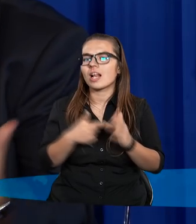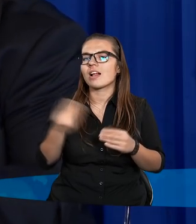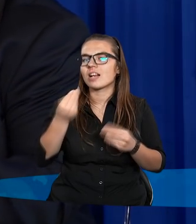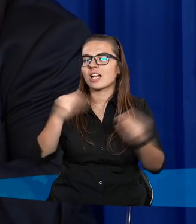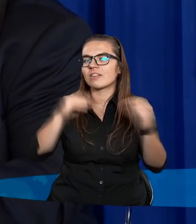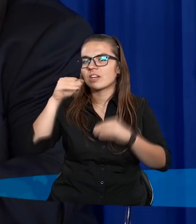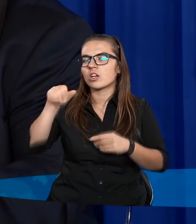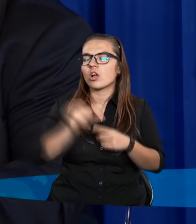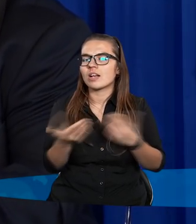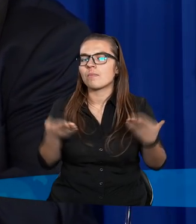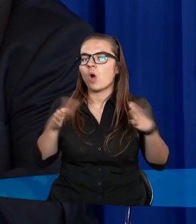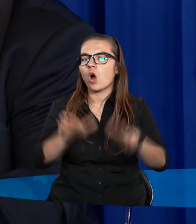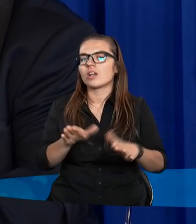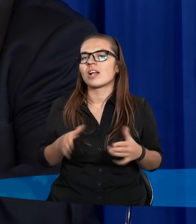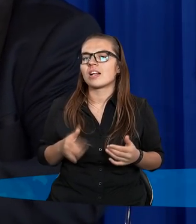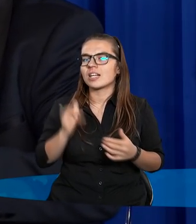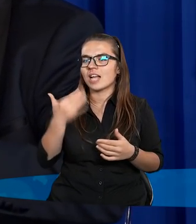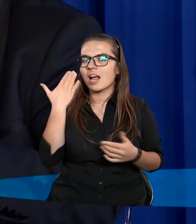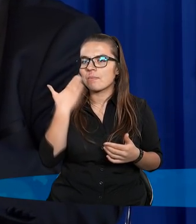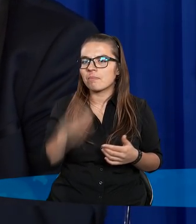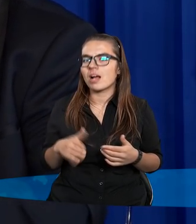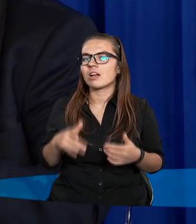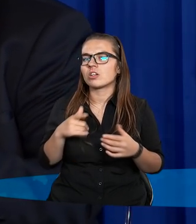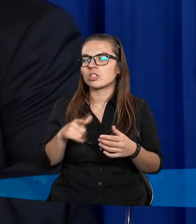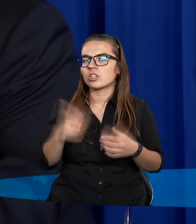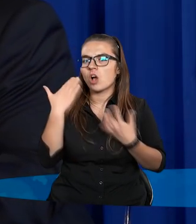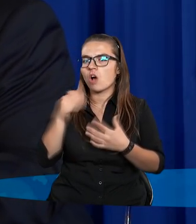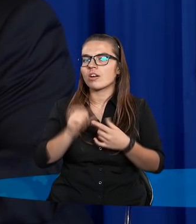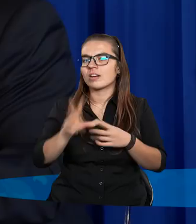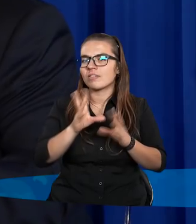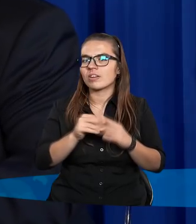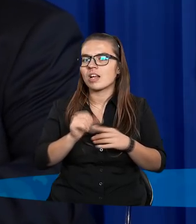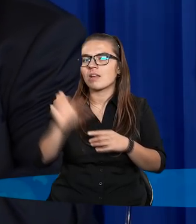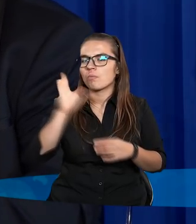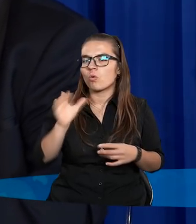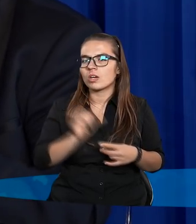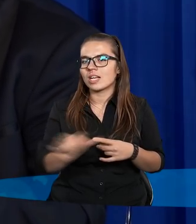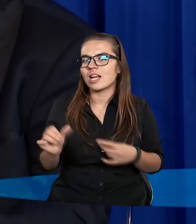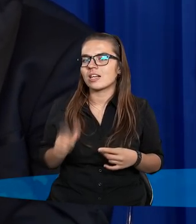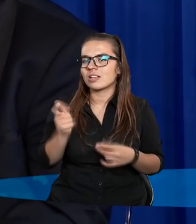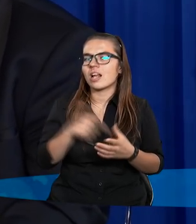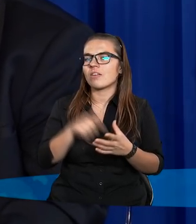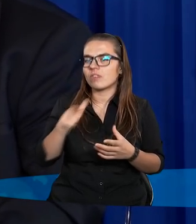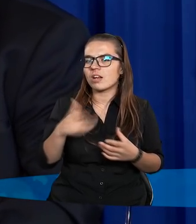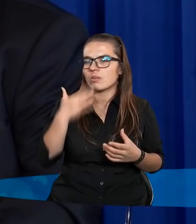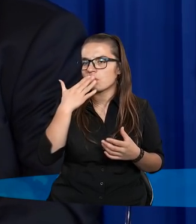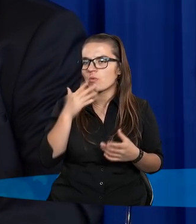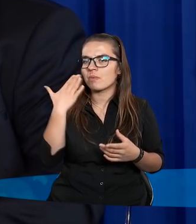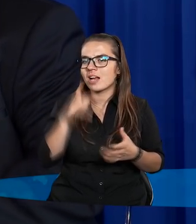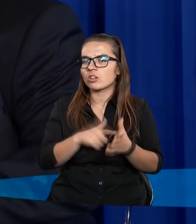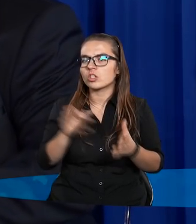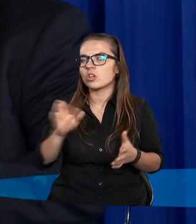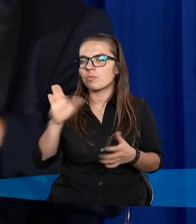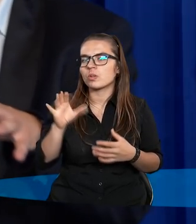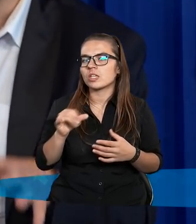większe jest to błogosławieństwo. Jak bardzo szczodry i hojny w tym wszystkim Pan Bóg jest. Fakty i mity mówią o tym bardzo